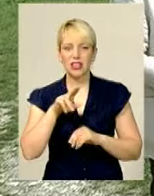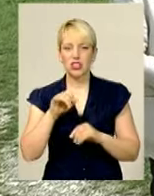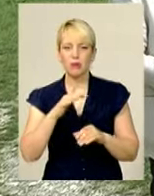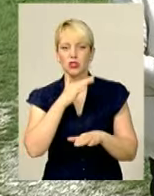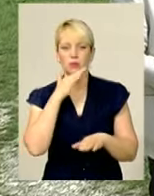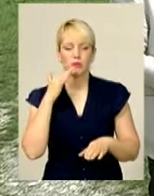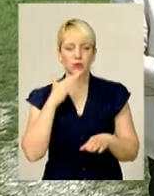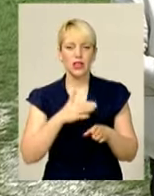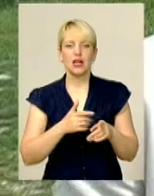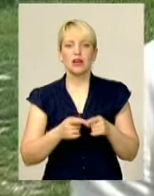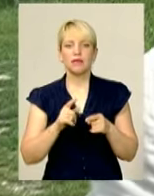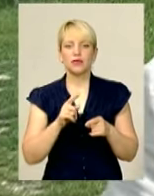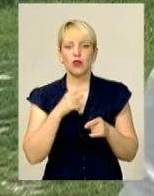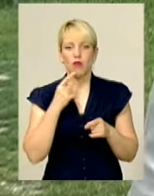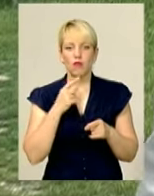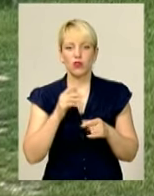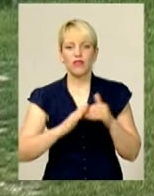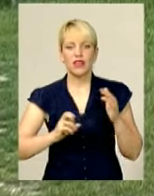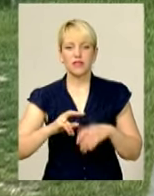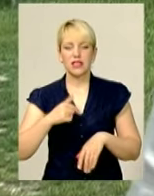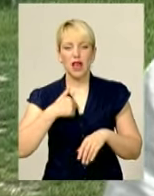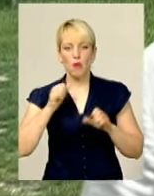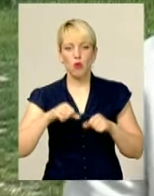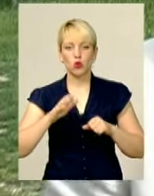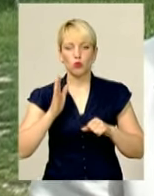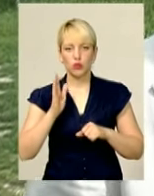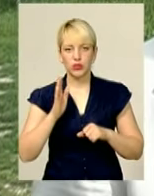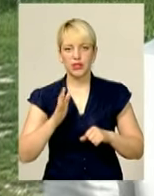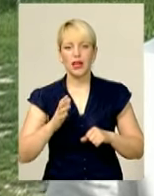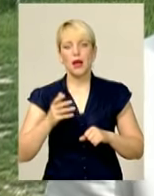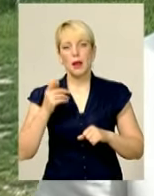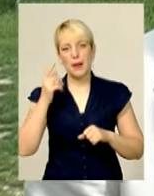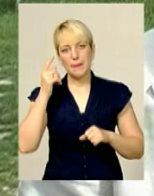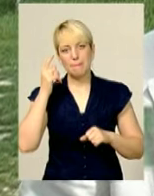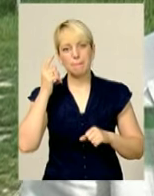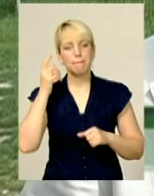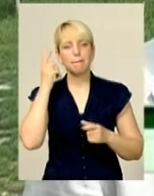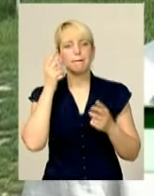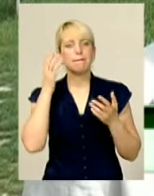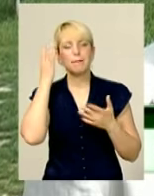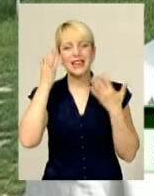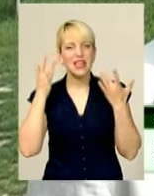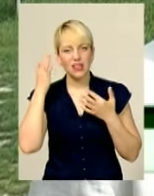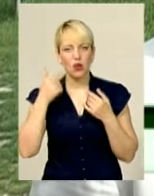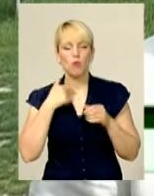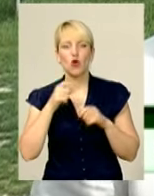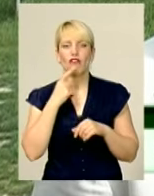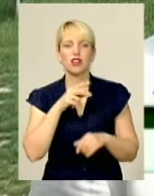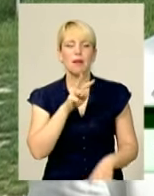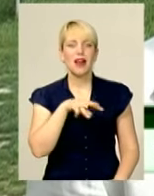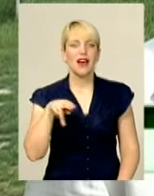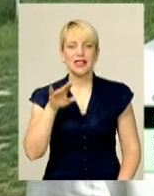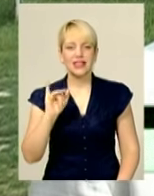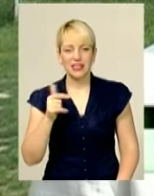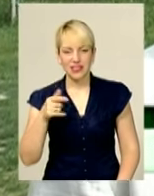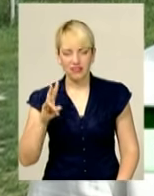початий край, кажуть фахівці. Я можу бути мрійником, і ми можемо говорити про мільярди гривень, і, можливо,